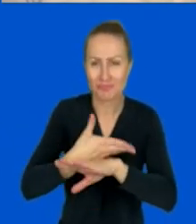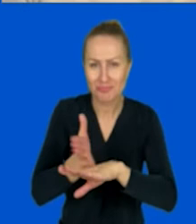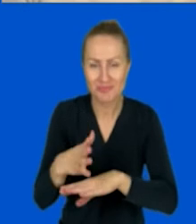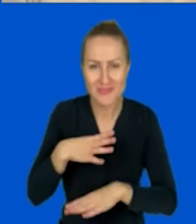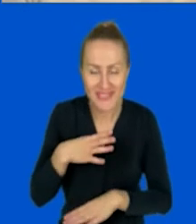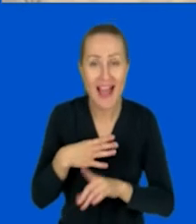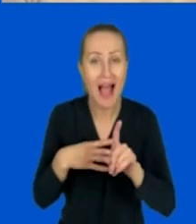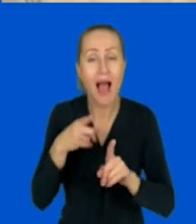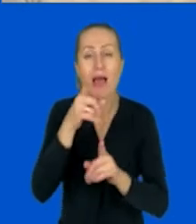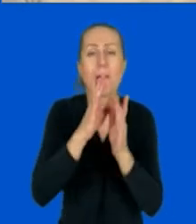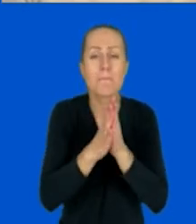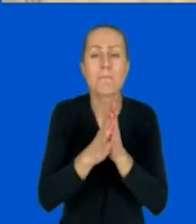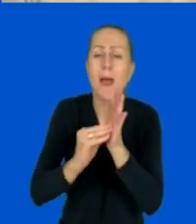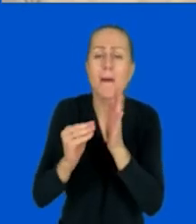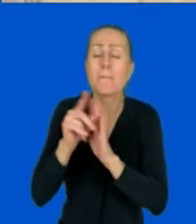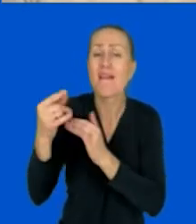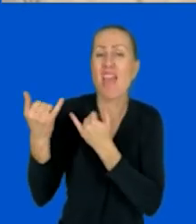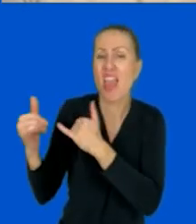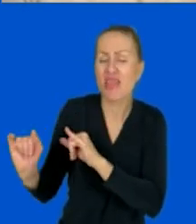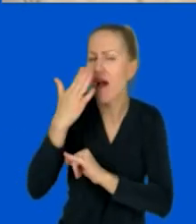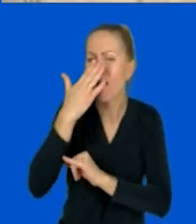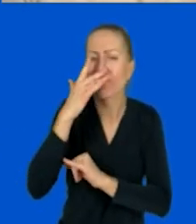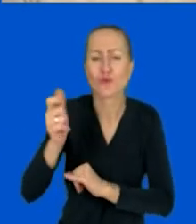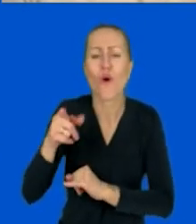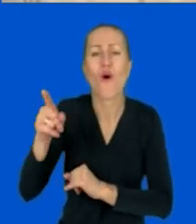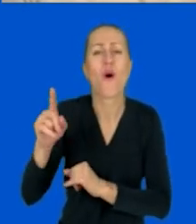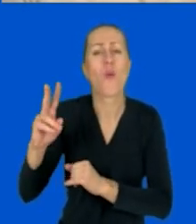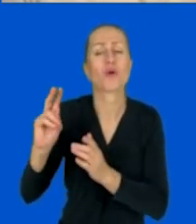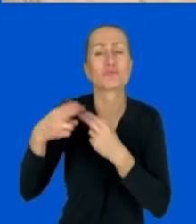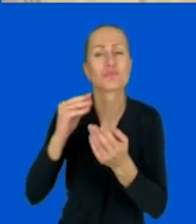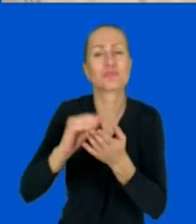Napiszcie co innego jeszcze. O, często Skype pani Kamila pisze.